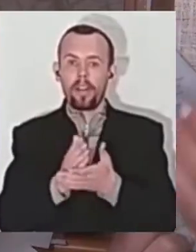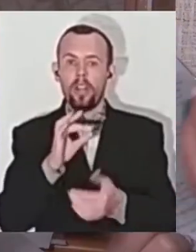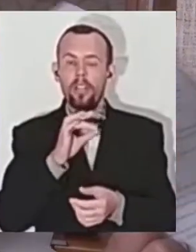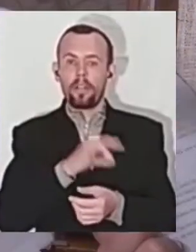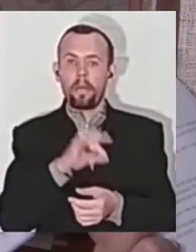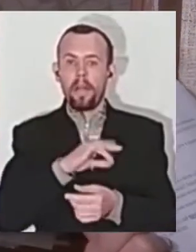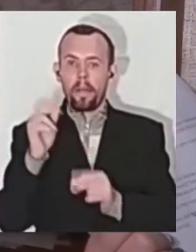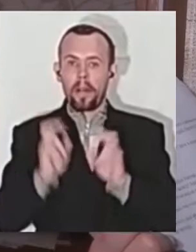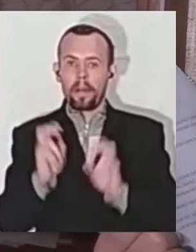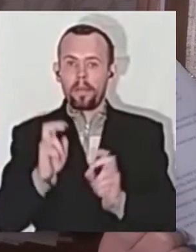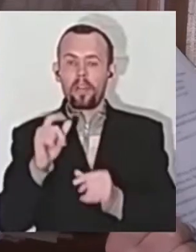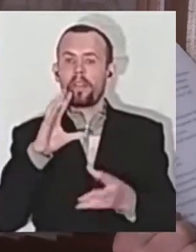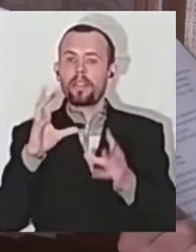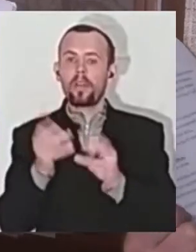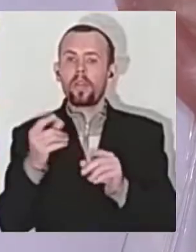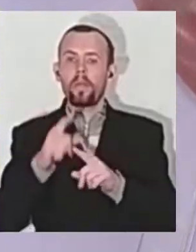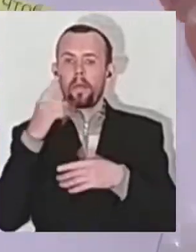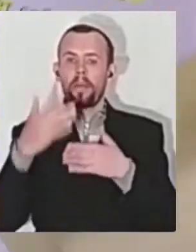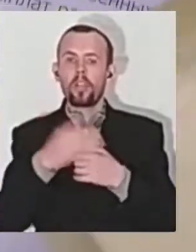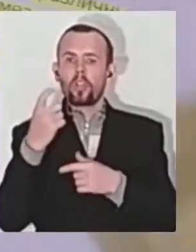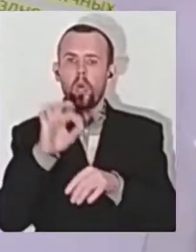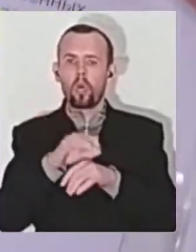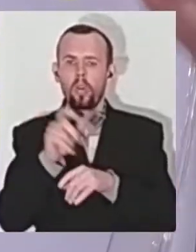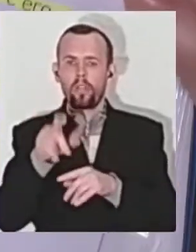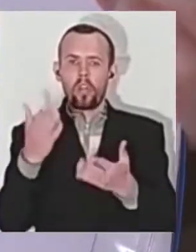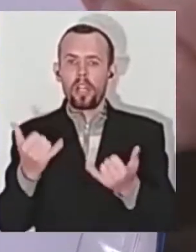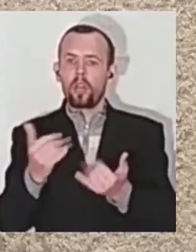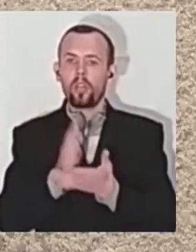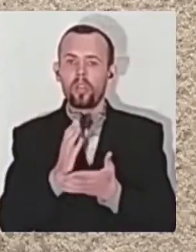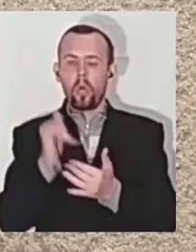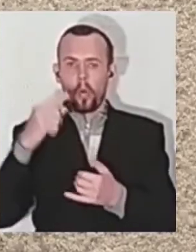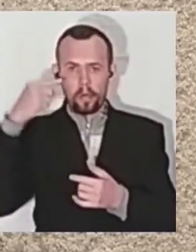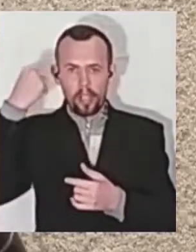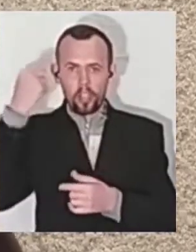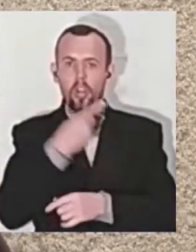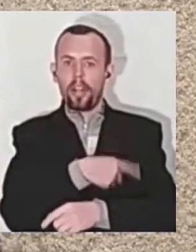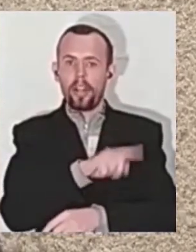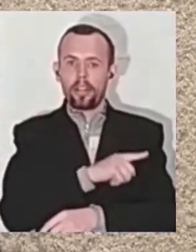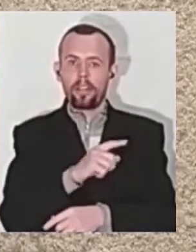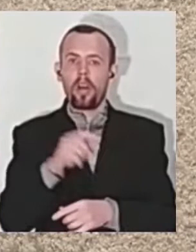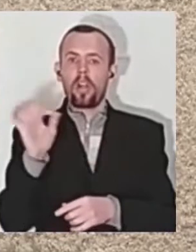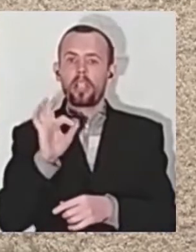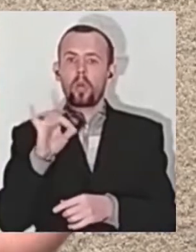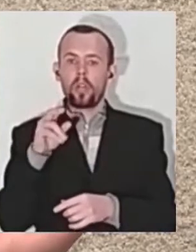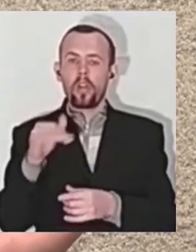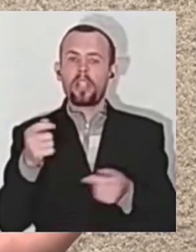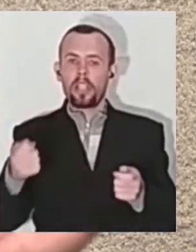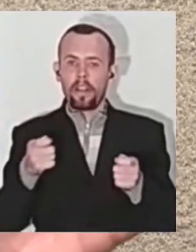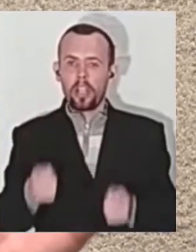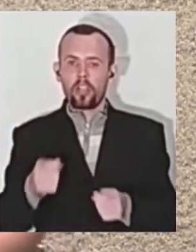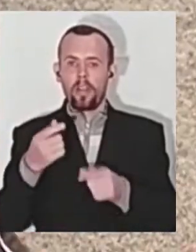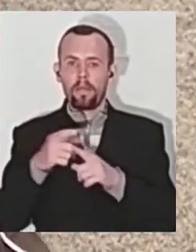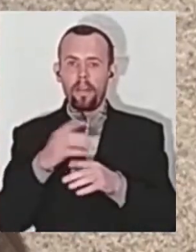Загалом мова йде про близько 100 хворих, які наразі знаходяться у психіатричній лікарні. Олександр Удає, завідуючи одним з відділень, де вони